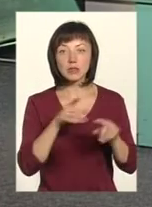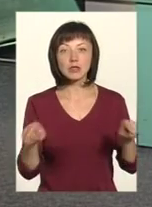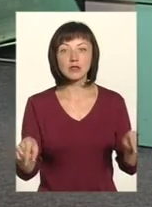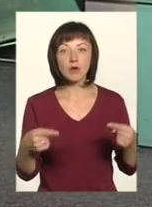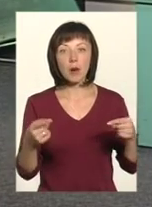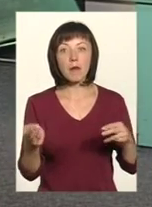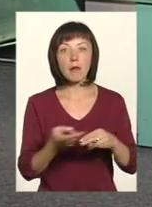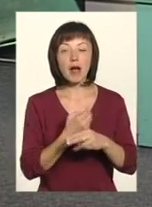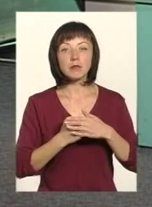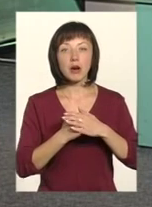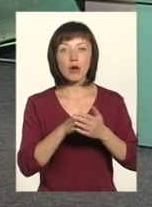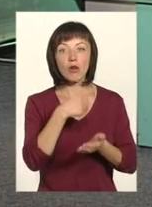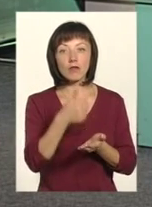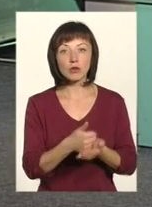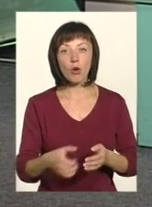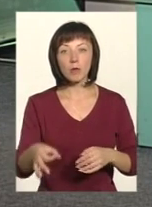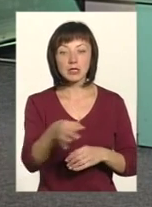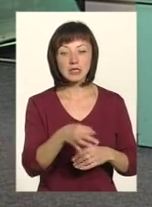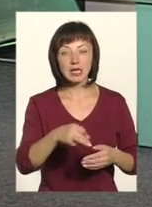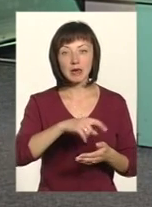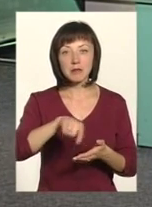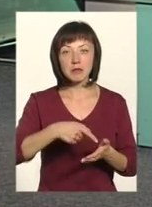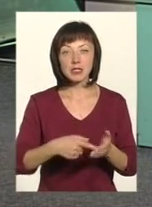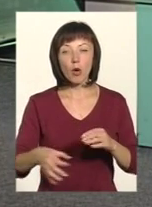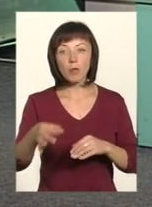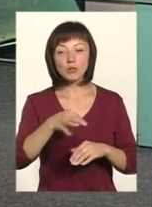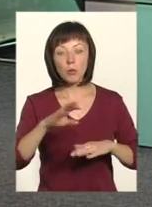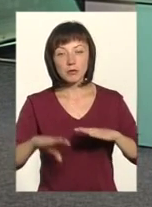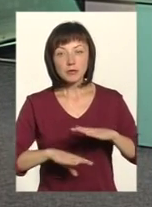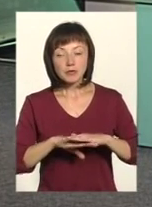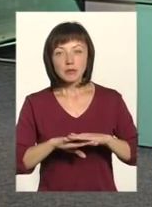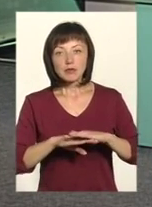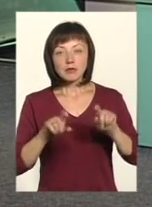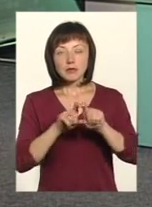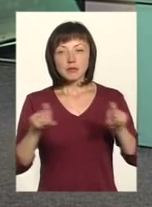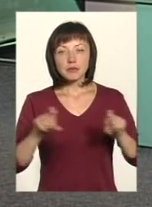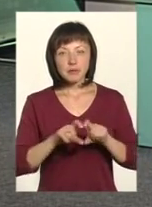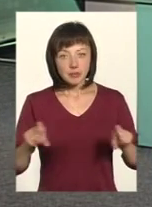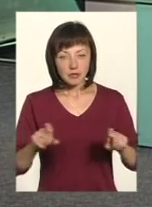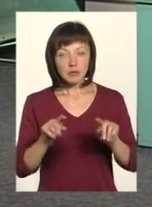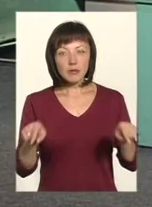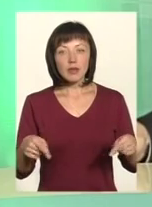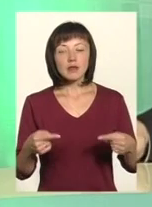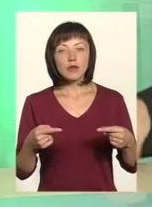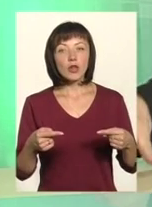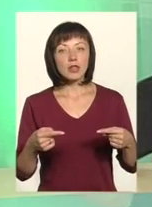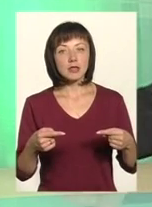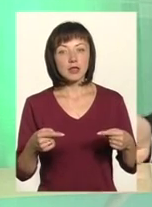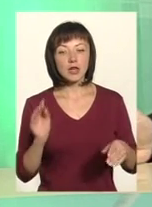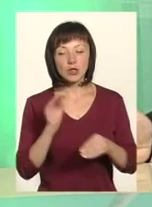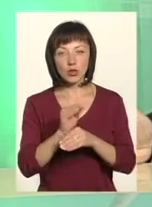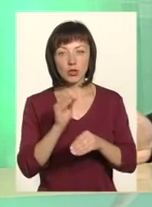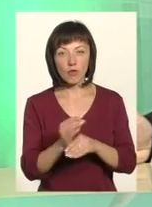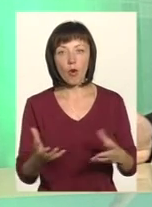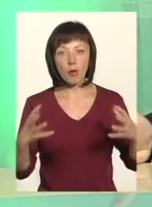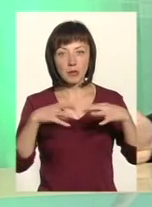бази, головної бази обласних і міст обласного підпорядкування інституцій, які існують, створити додатково